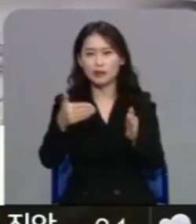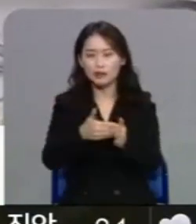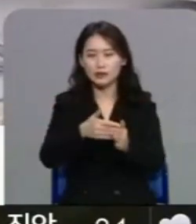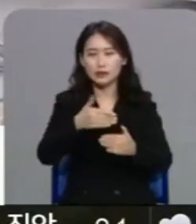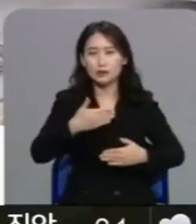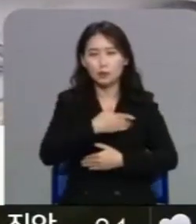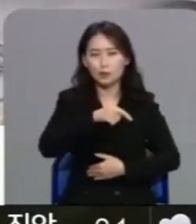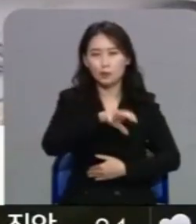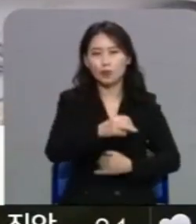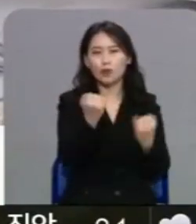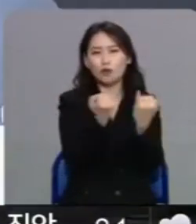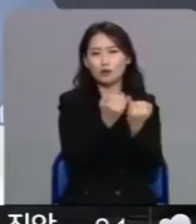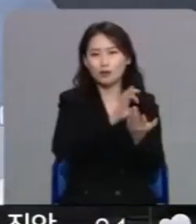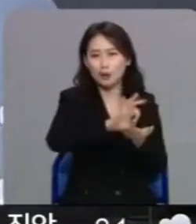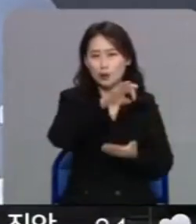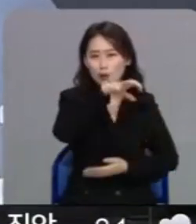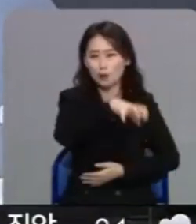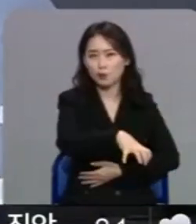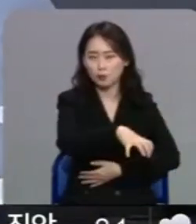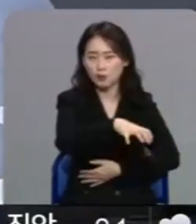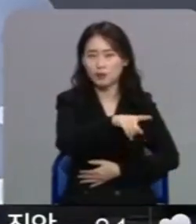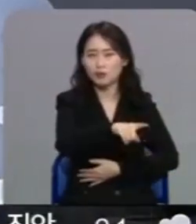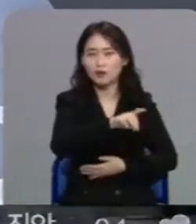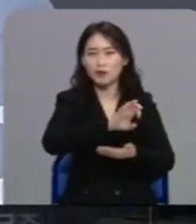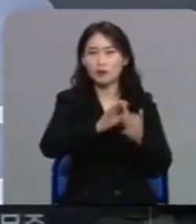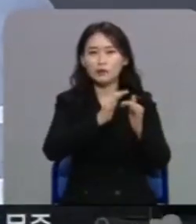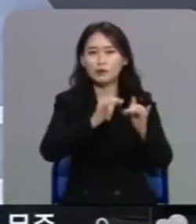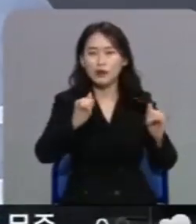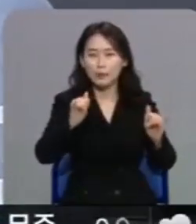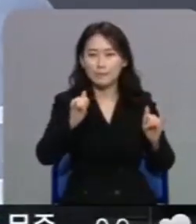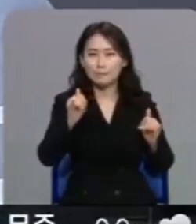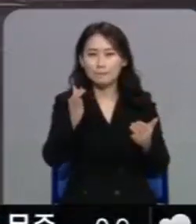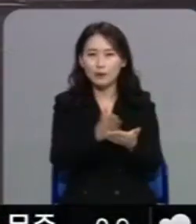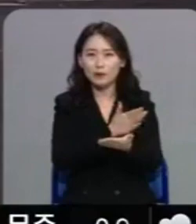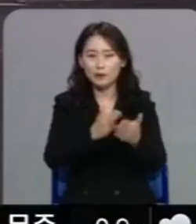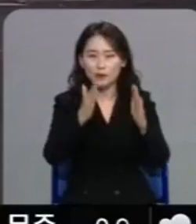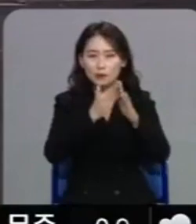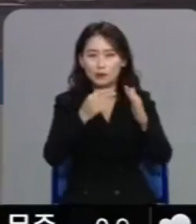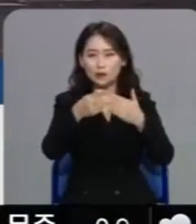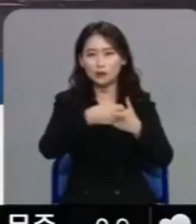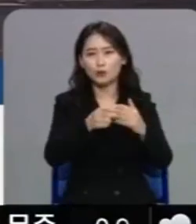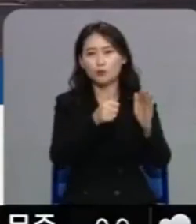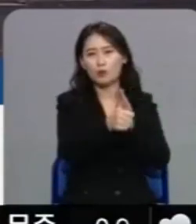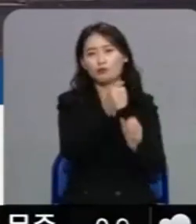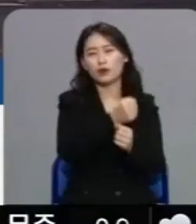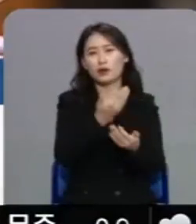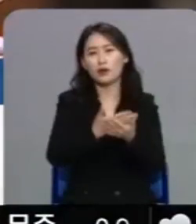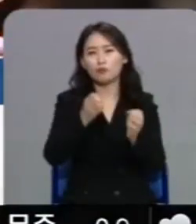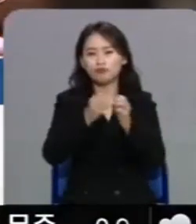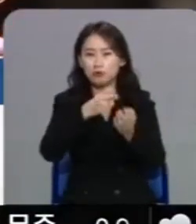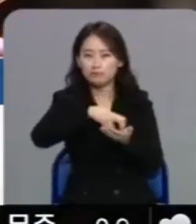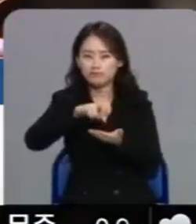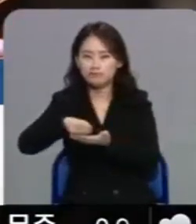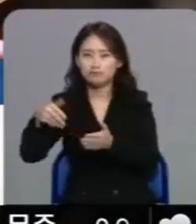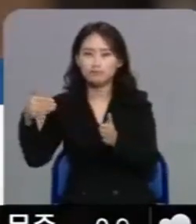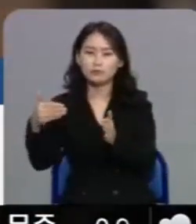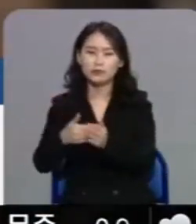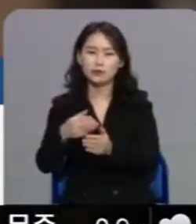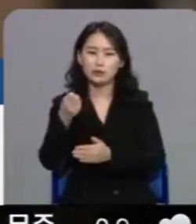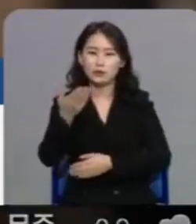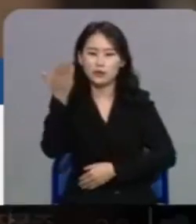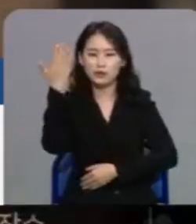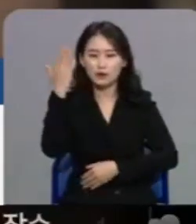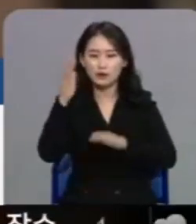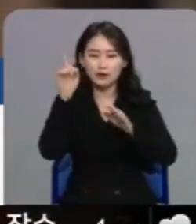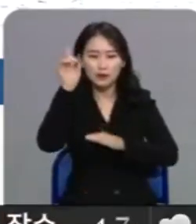대상으로 선별진료소를 찾아달라고 당부했습니다. 한편 다음 달 3일까지는 식당이나 경로당에서 5명 넘게 참여하는